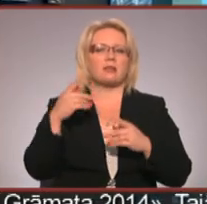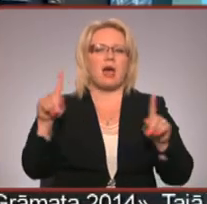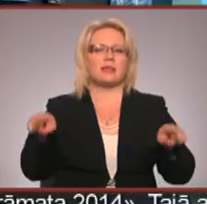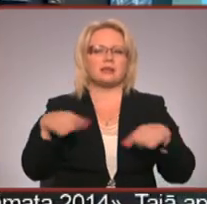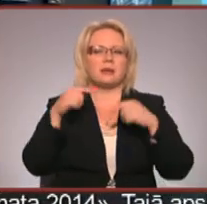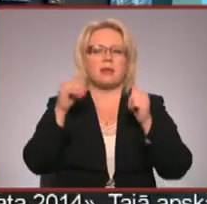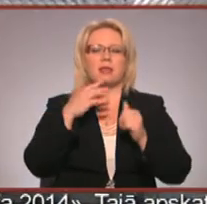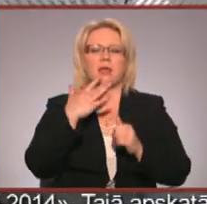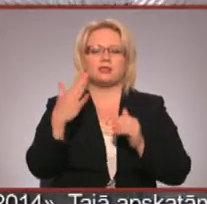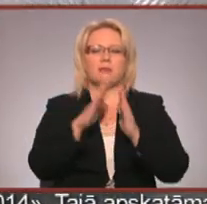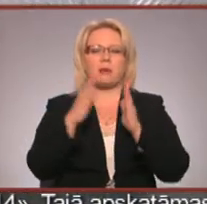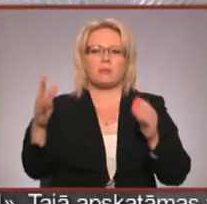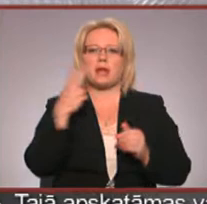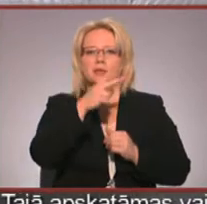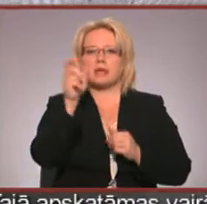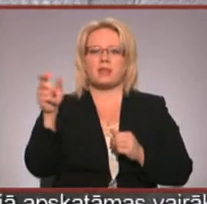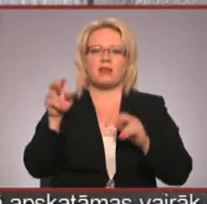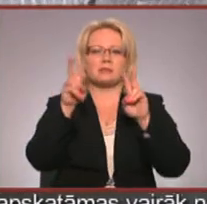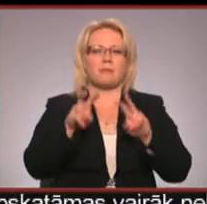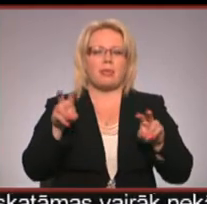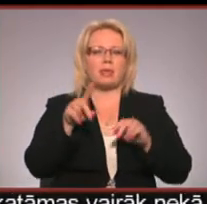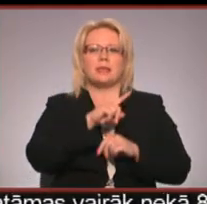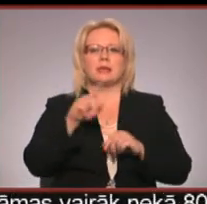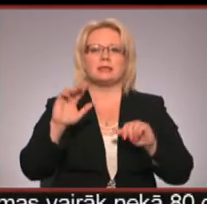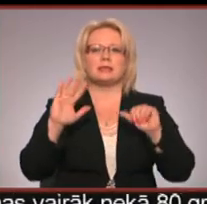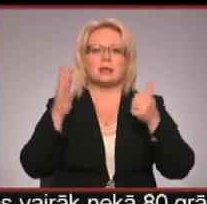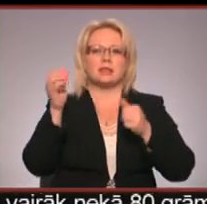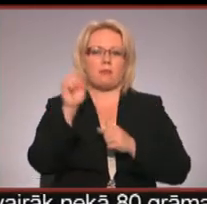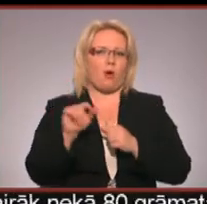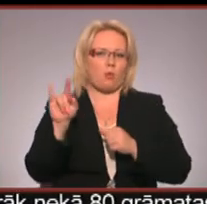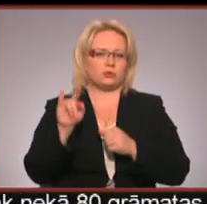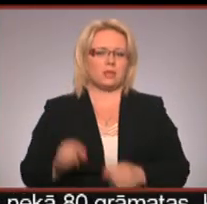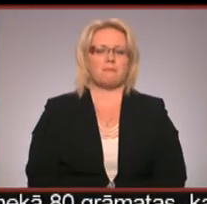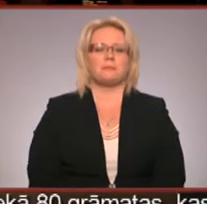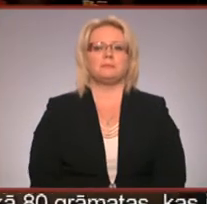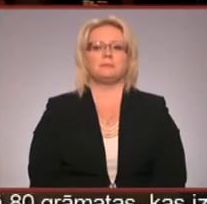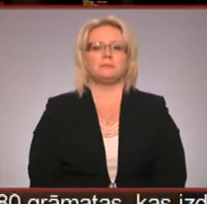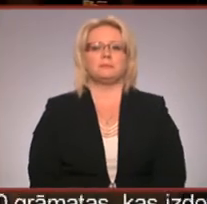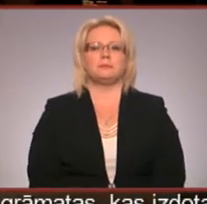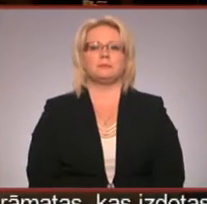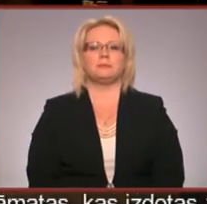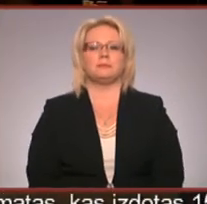Nacionālajā bibliotekā skatītāja varēs pētīt līdz 6. augustam. Aneta Lesīt, Dzintars Spriņas, Latvijas televīzija.